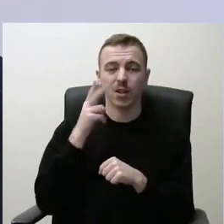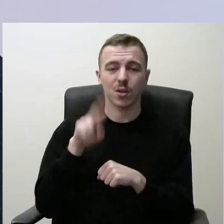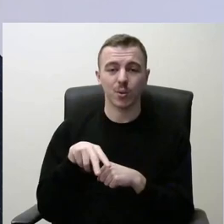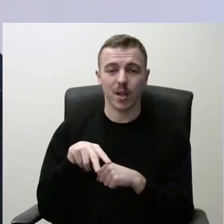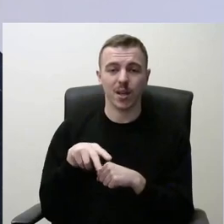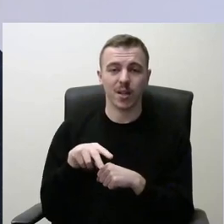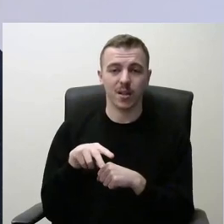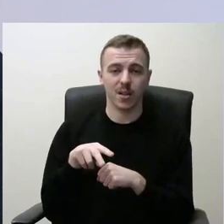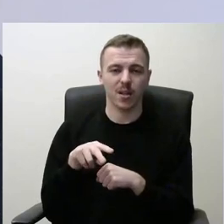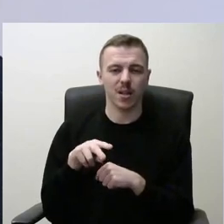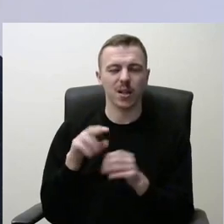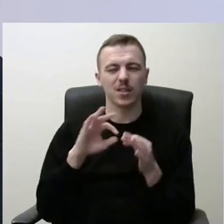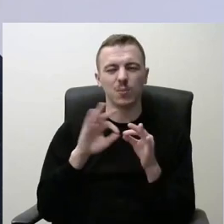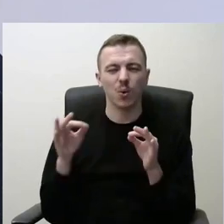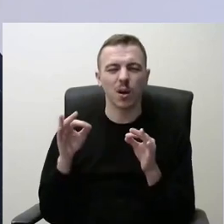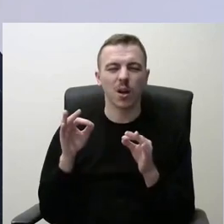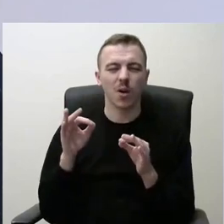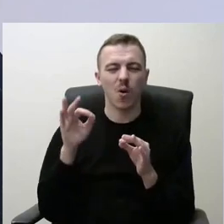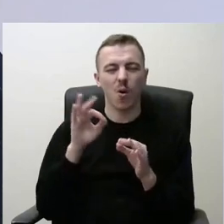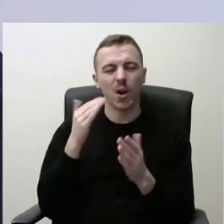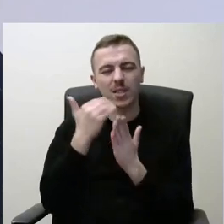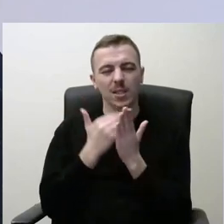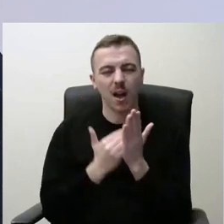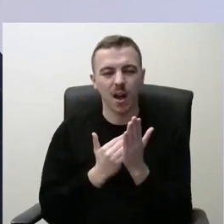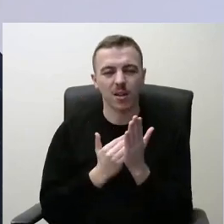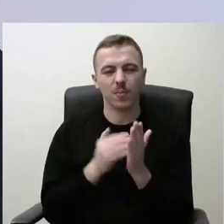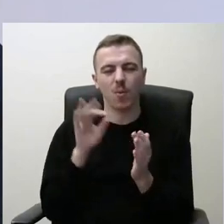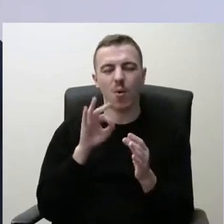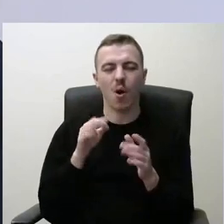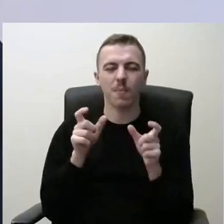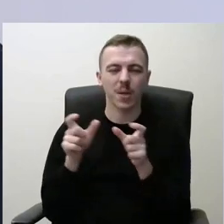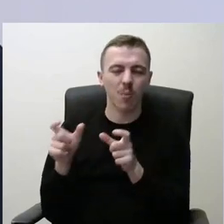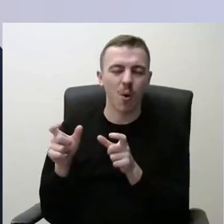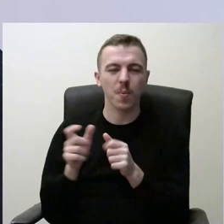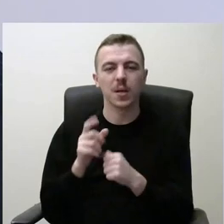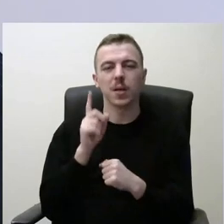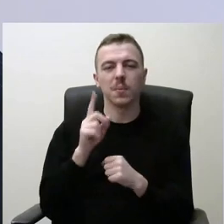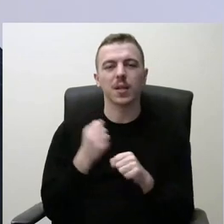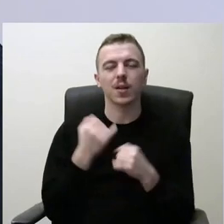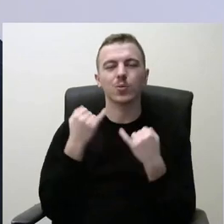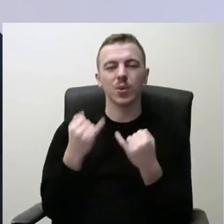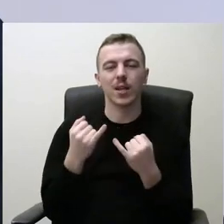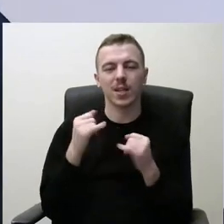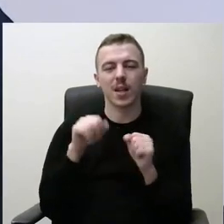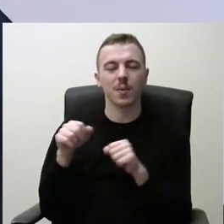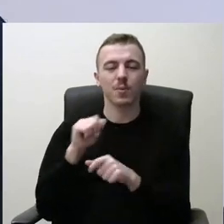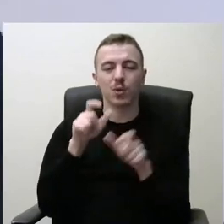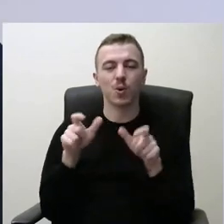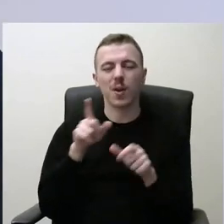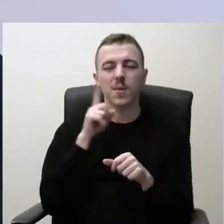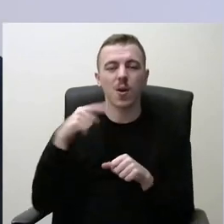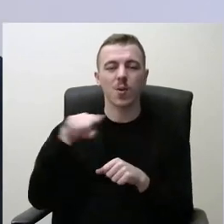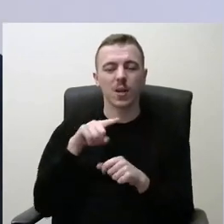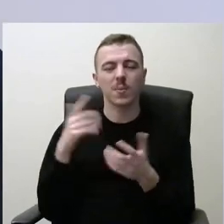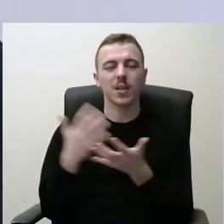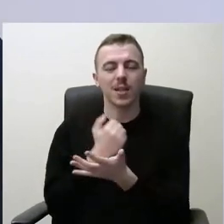detaliai į esamus įstatymus ir esamus apribojimus, bet suteikti galimybę žmonėm, jauniem įgyti